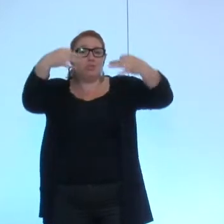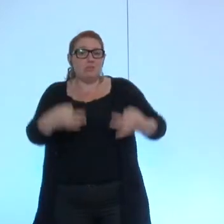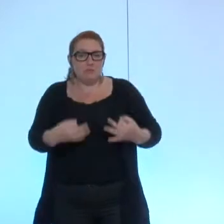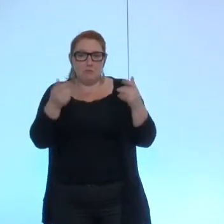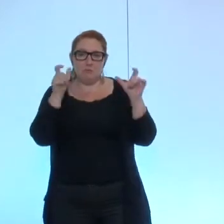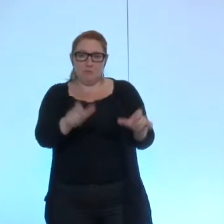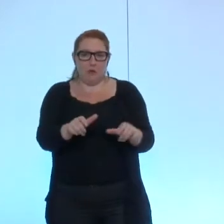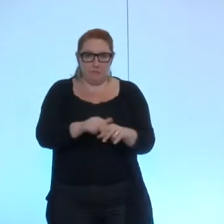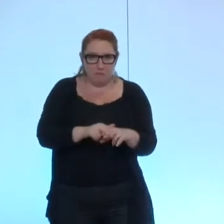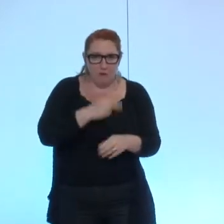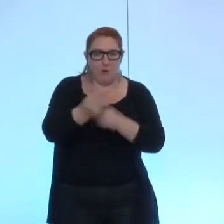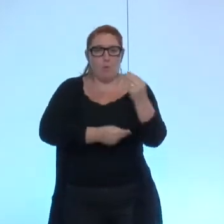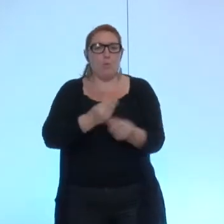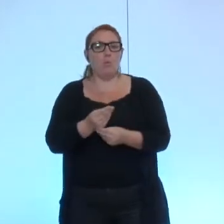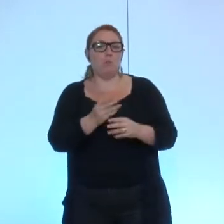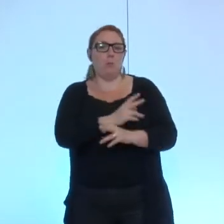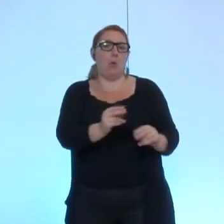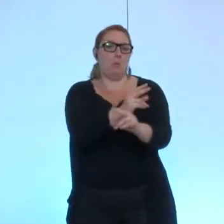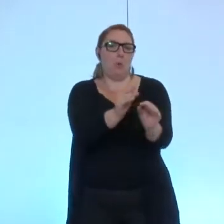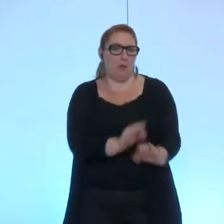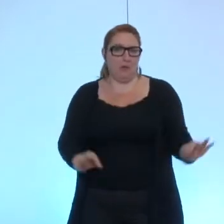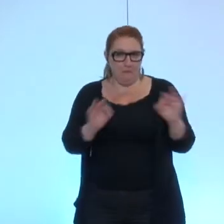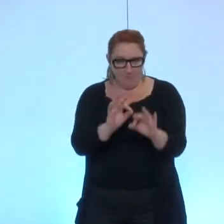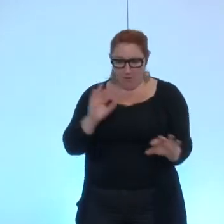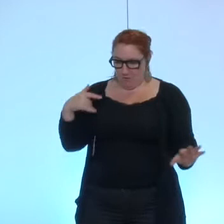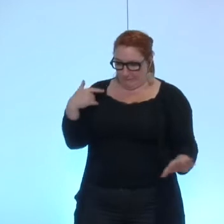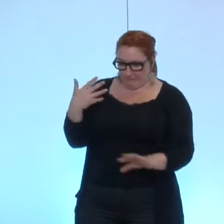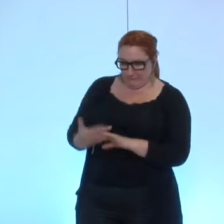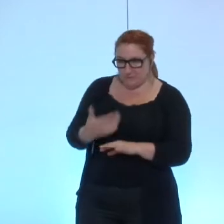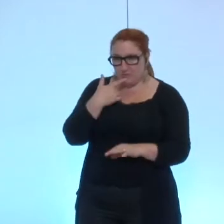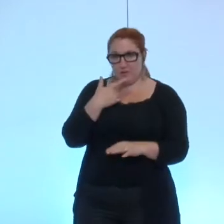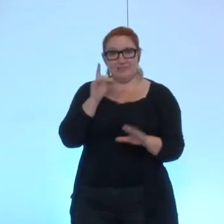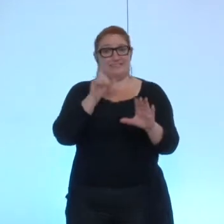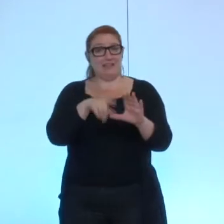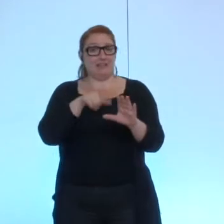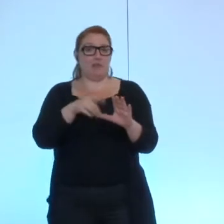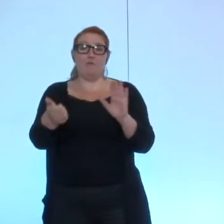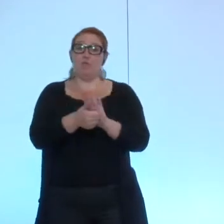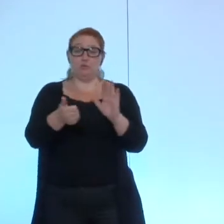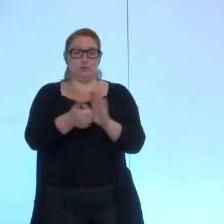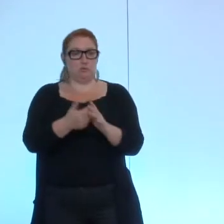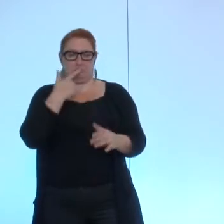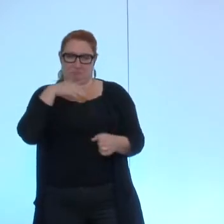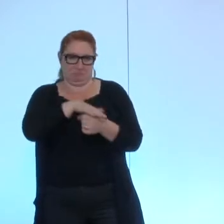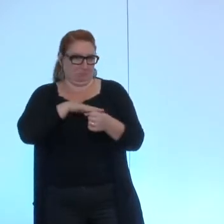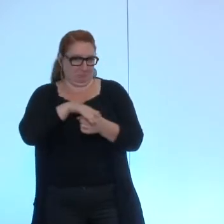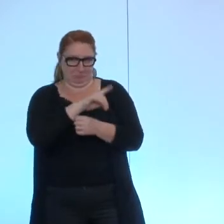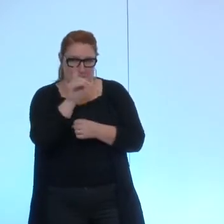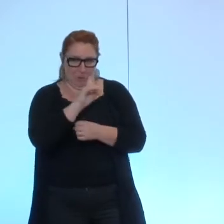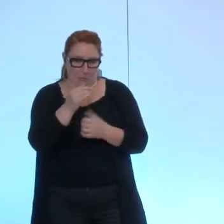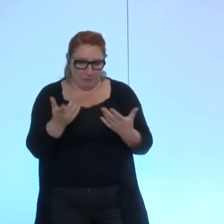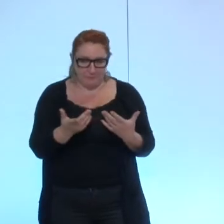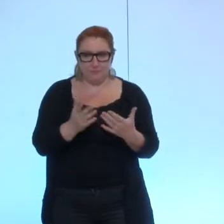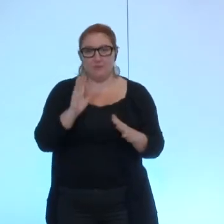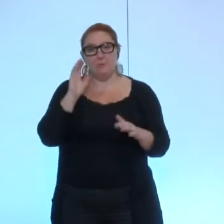vérifiés ou soldés en tout cas la fonction de syndic n'a pas été assurée complètement donc pour